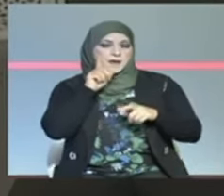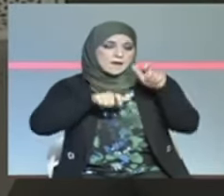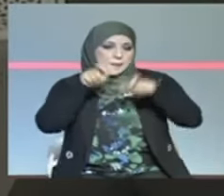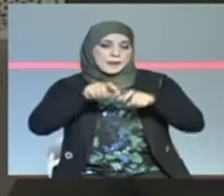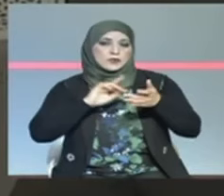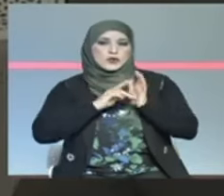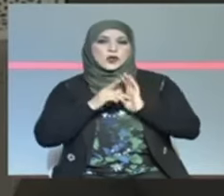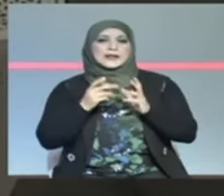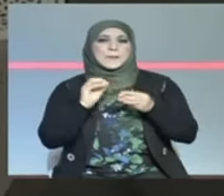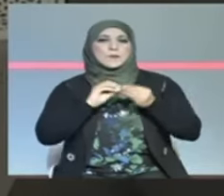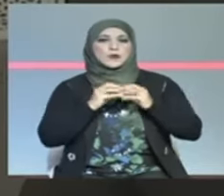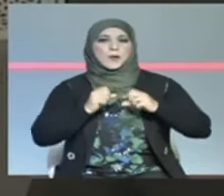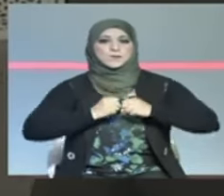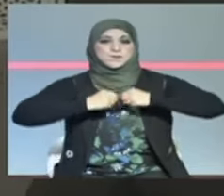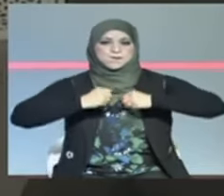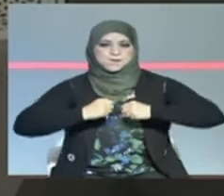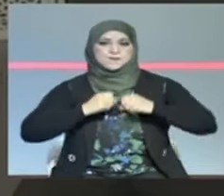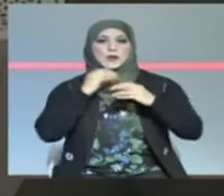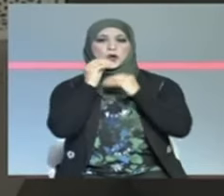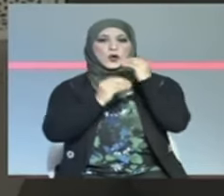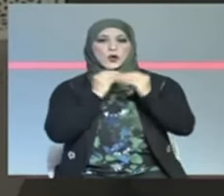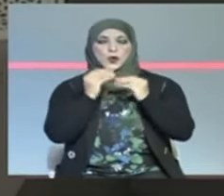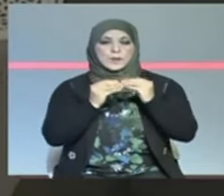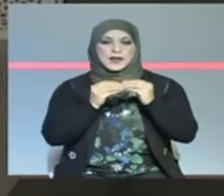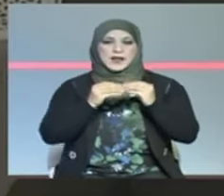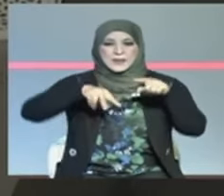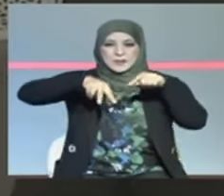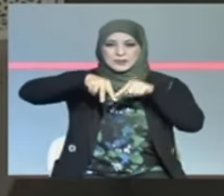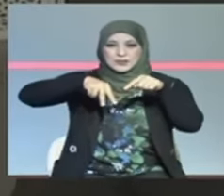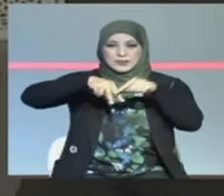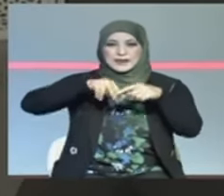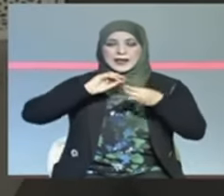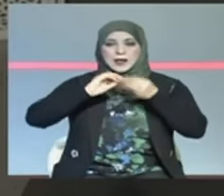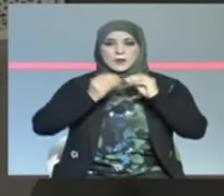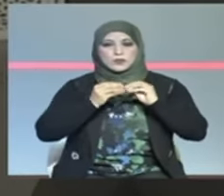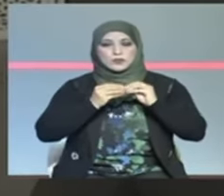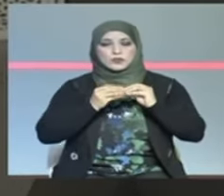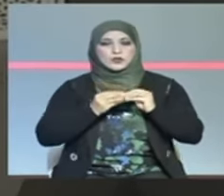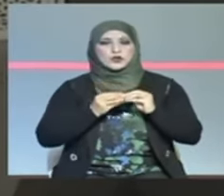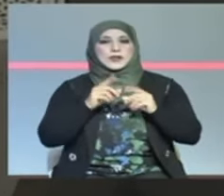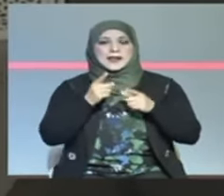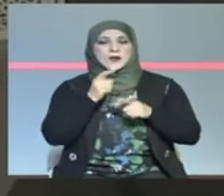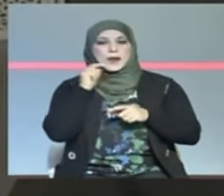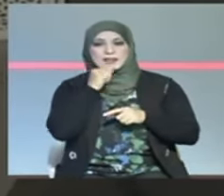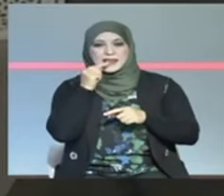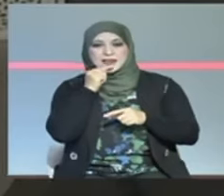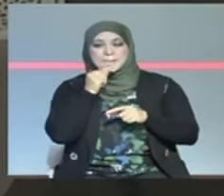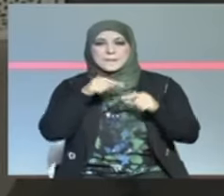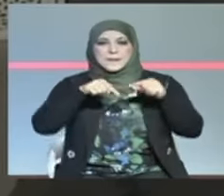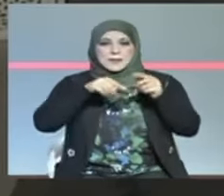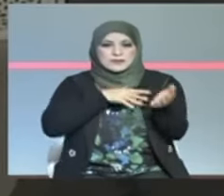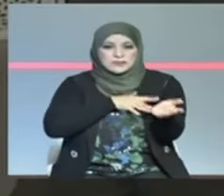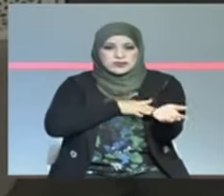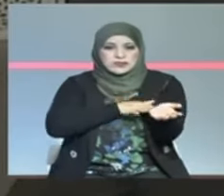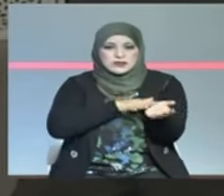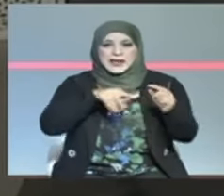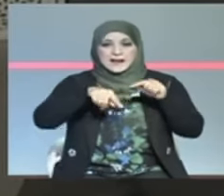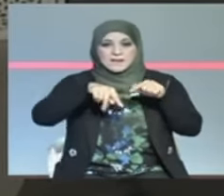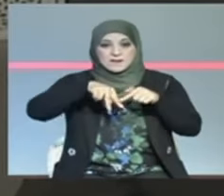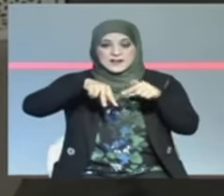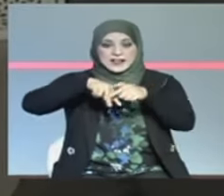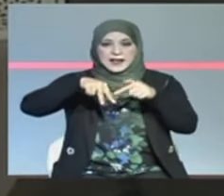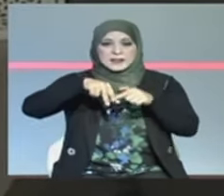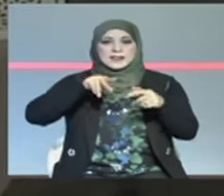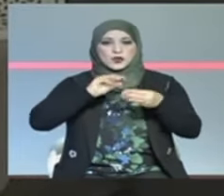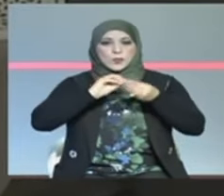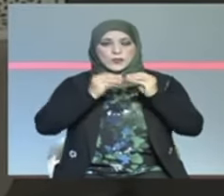المرضى اللي عندهم مشاكل مثلاً فاروق السقيني اللي عندهم ديفليبيت قبله كل شيء اللي هما تخثر دم في الأرجل هذوكما معرضين أكثر من